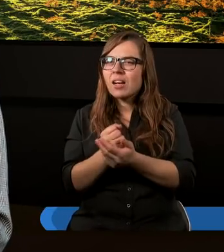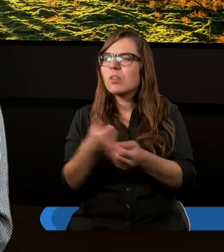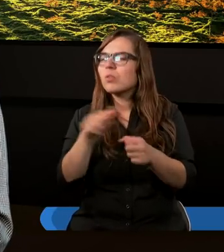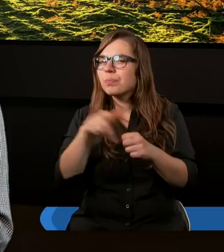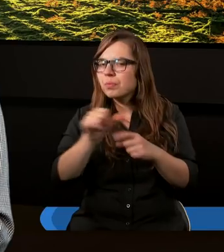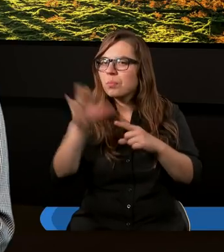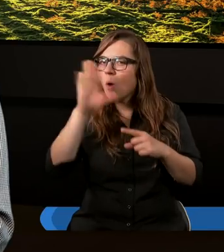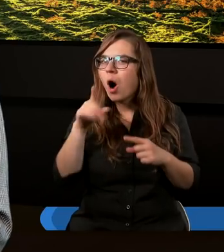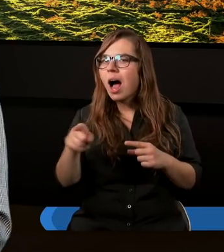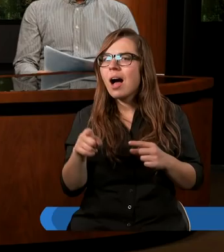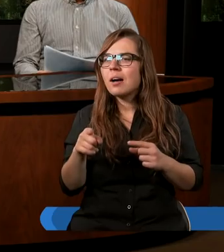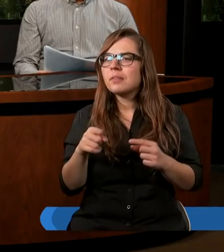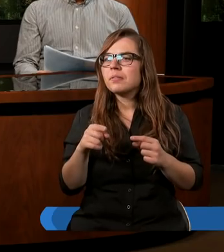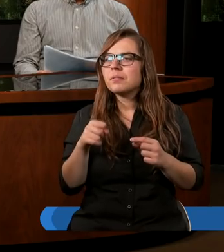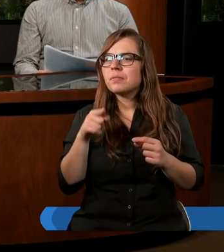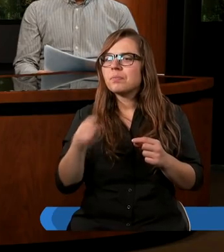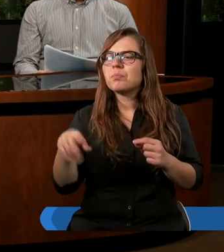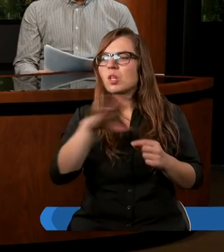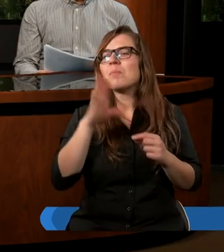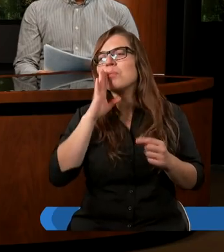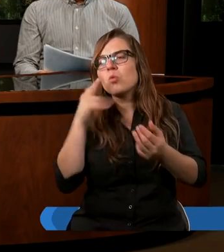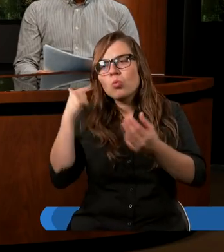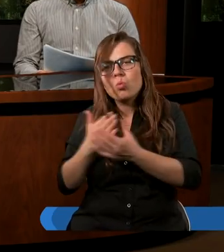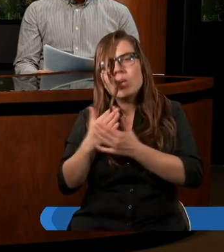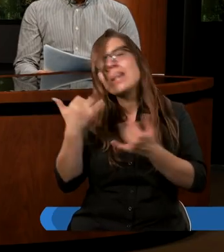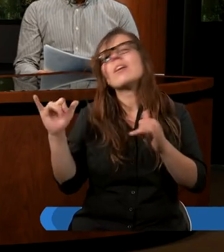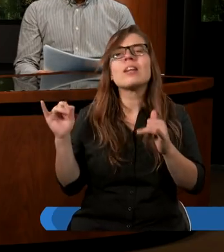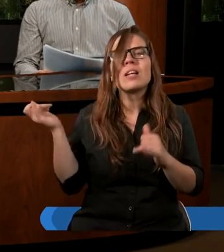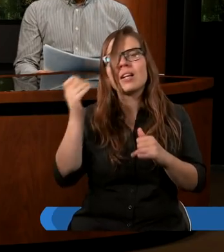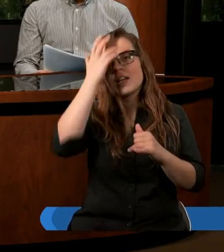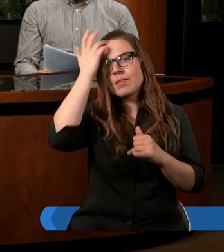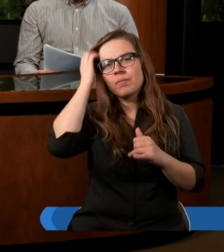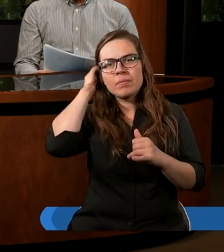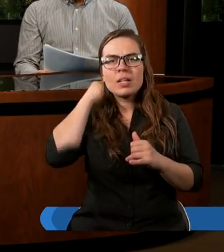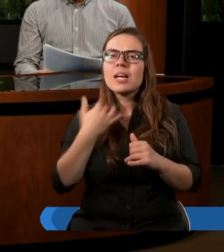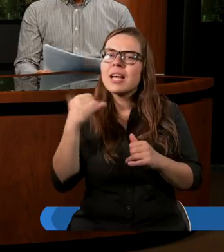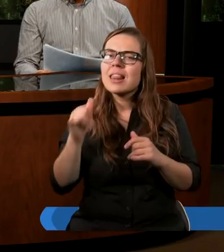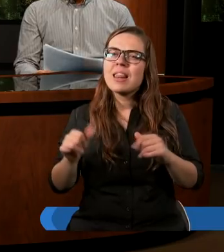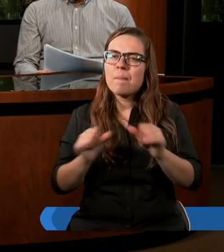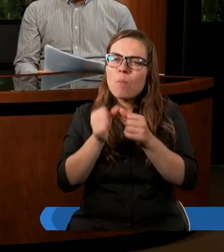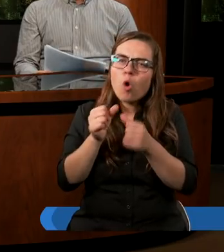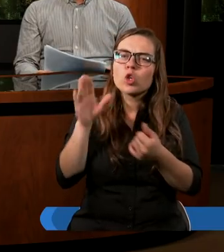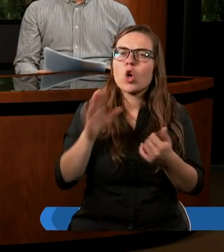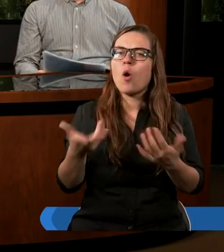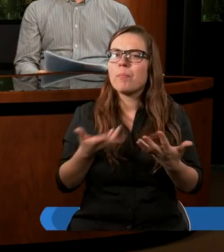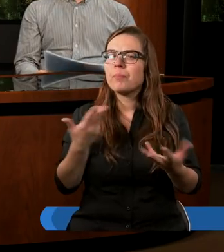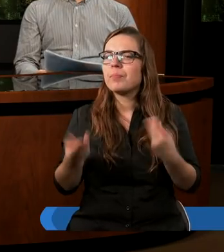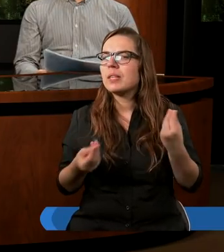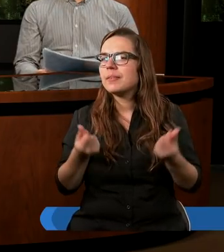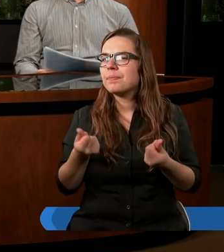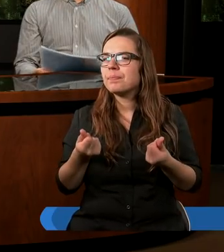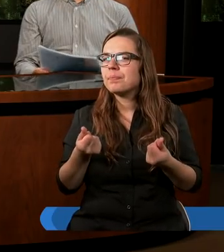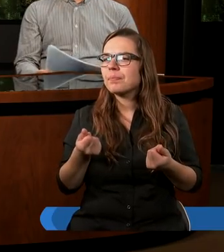Boga. Służyli innym bogom i tutaj też również brali sobie